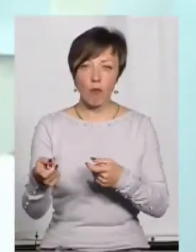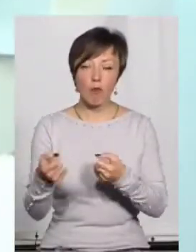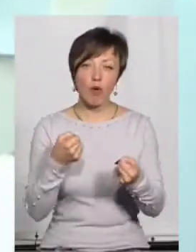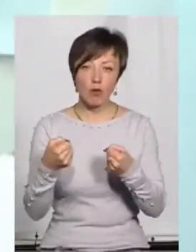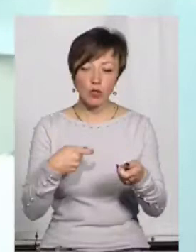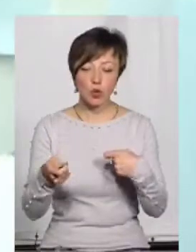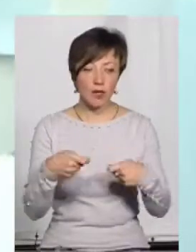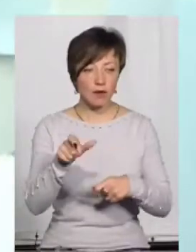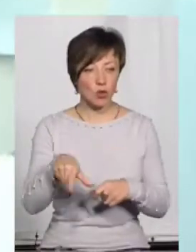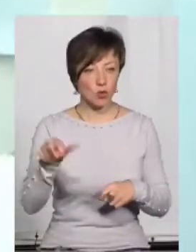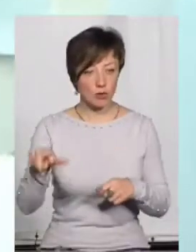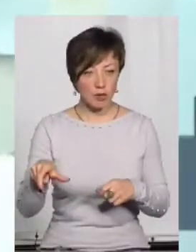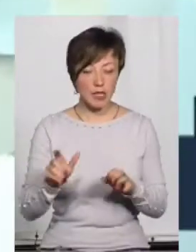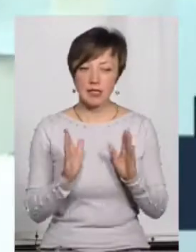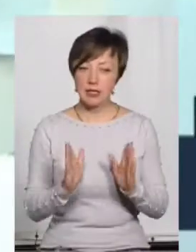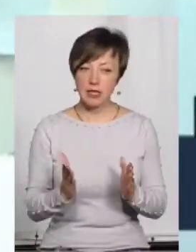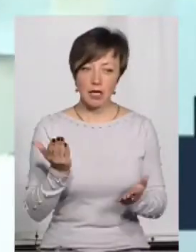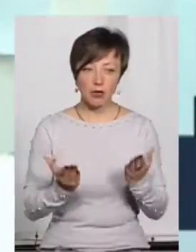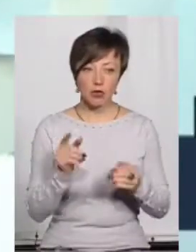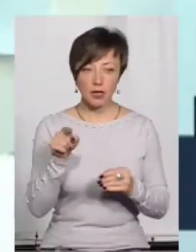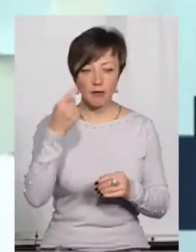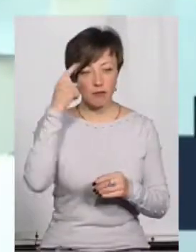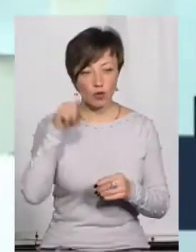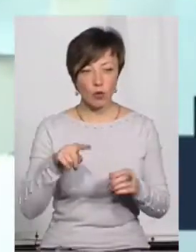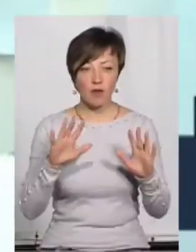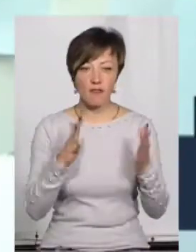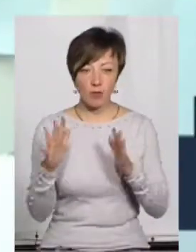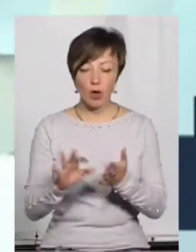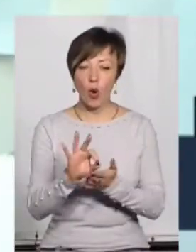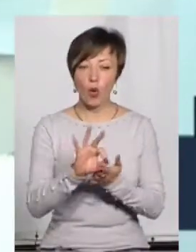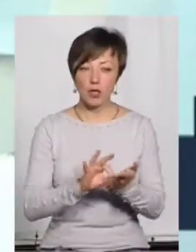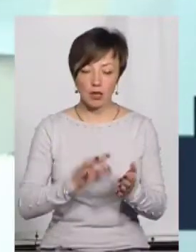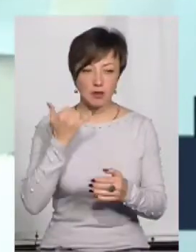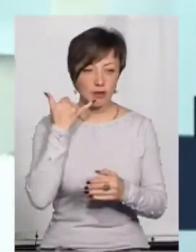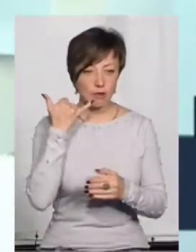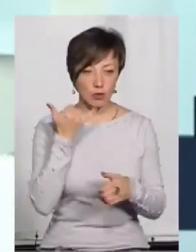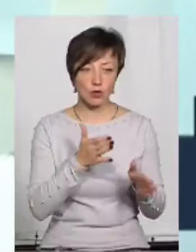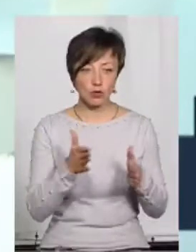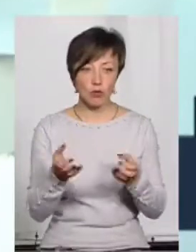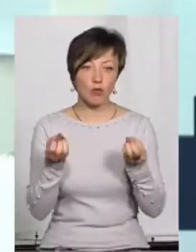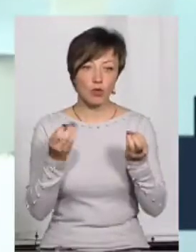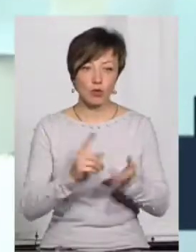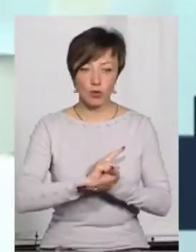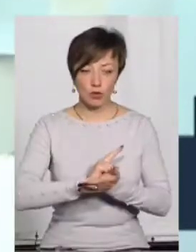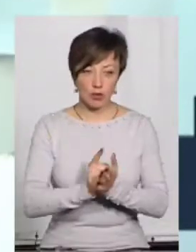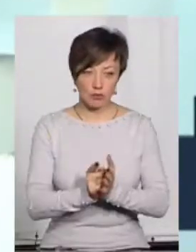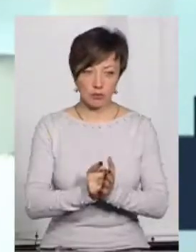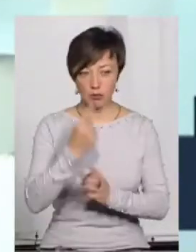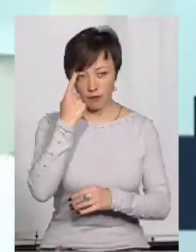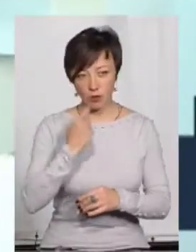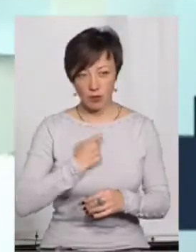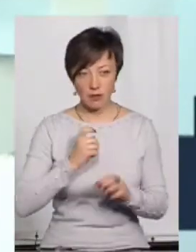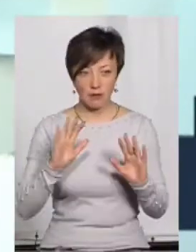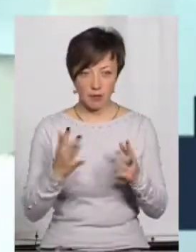торгівлі людьми. Тільки якщо їм відомі якісь випадки, вони одразу в телефонному режимі просто одразу повідомляють.